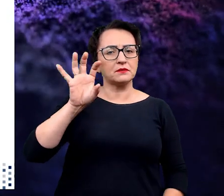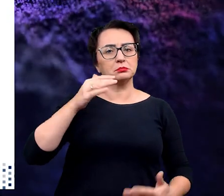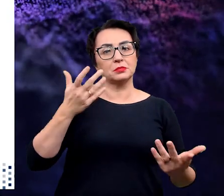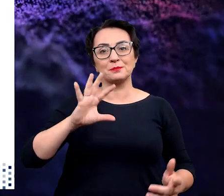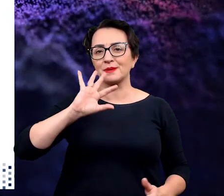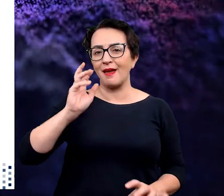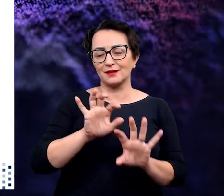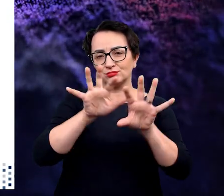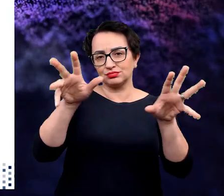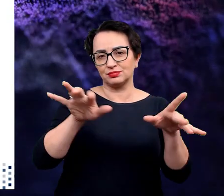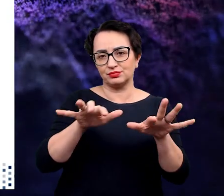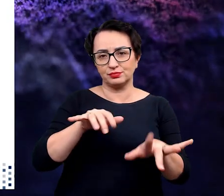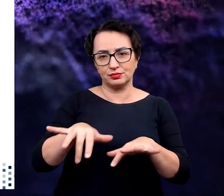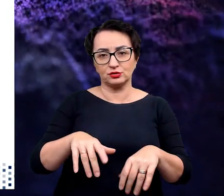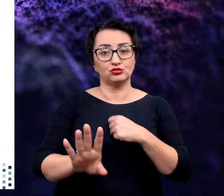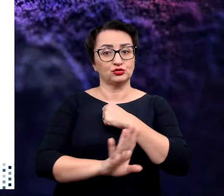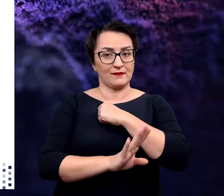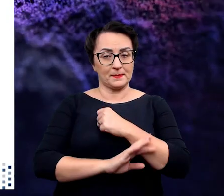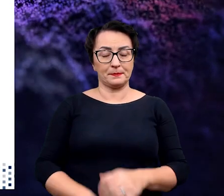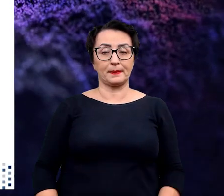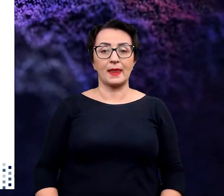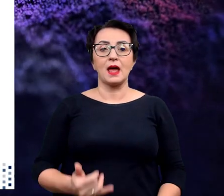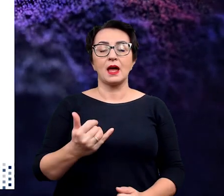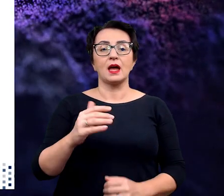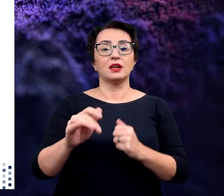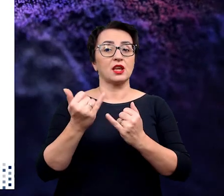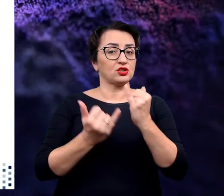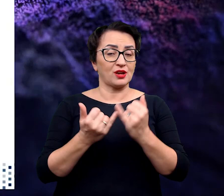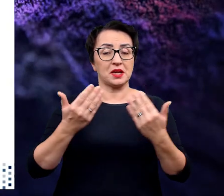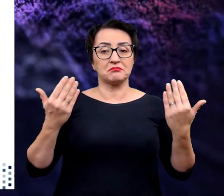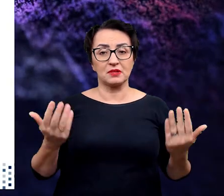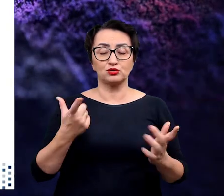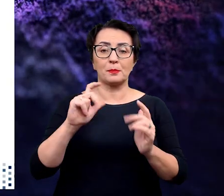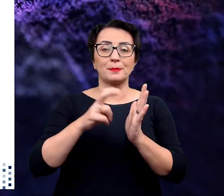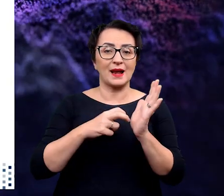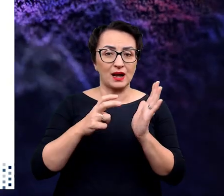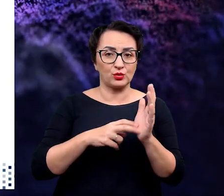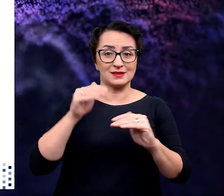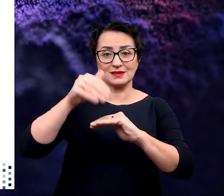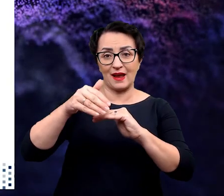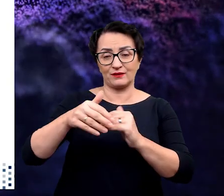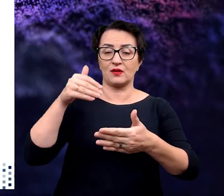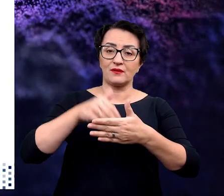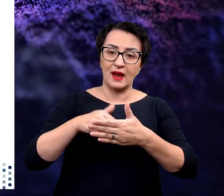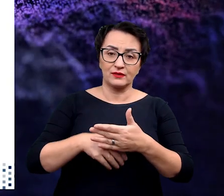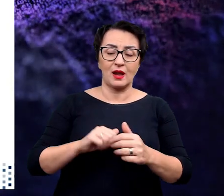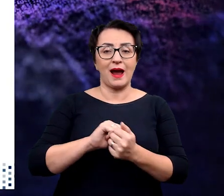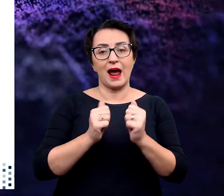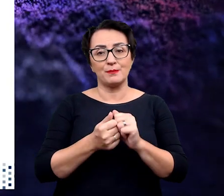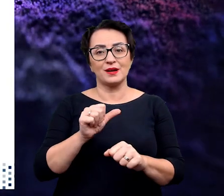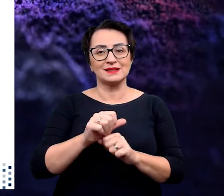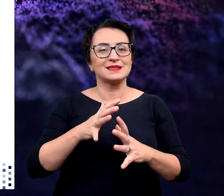obserwujemy takie piękne, rozłożyste drzewa. Natomiast w momencie, kiedy komórce czegoś brakuje, czy z zewnątrz, czy od wewnątrz,